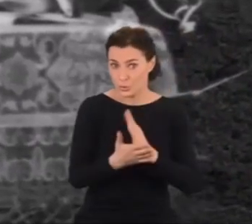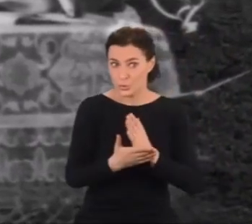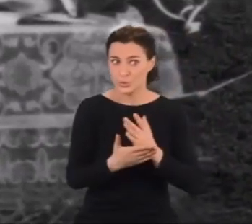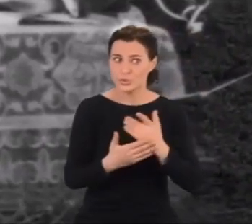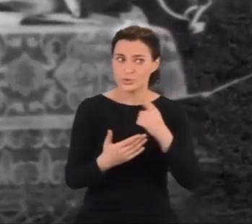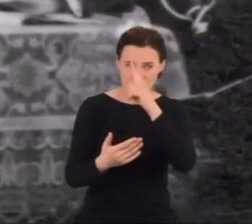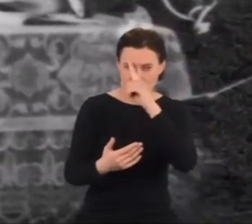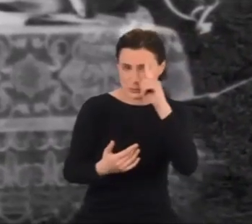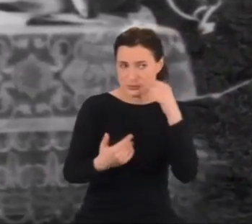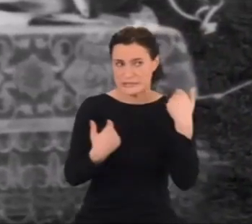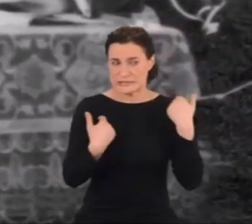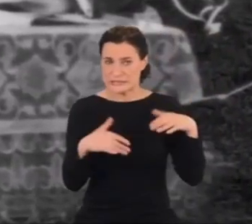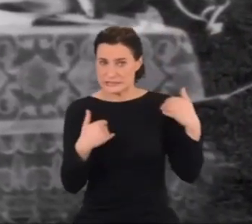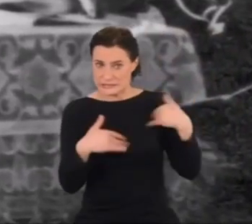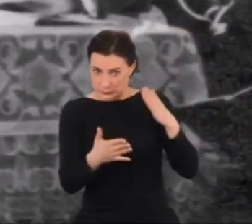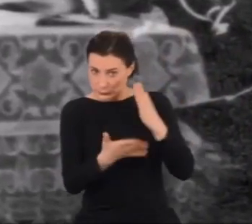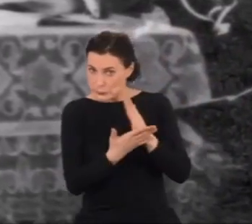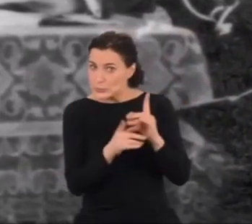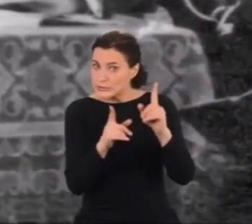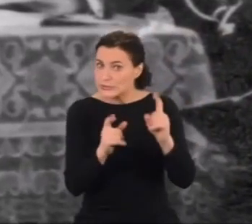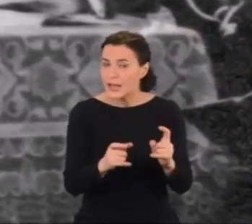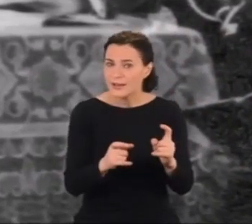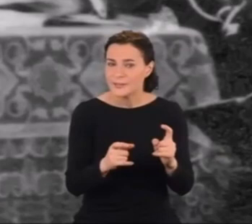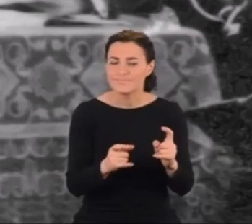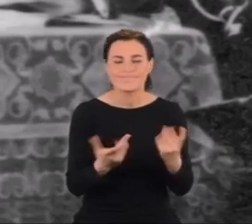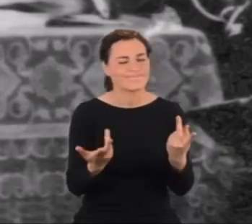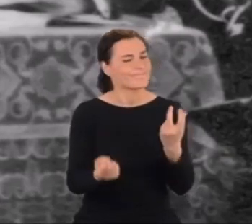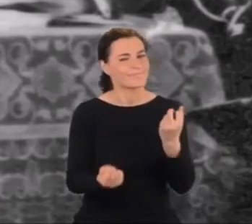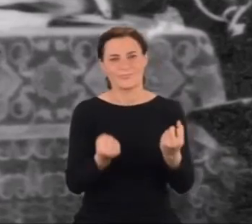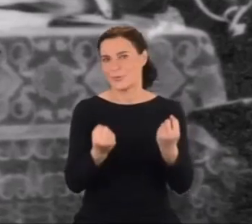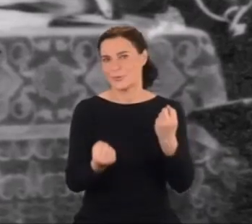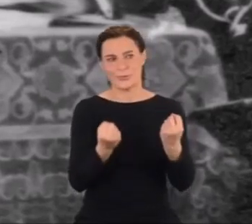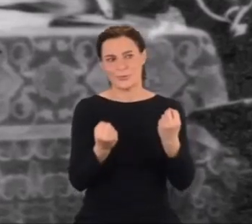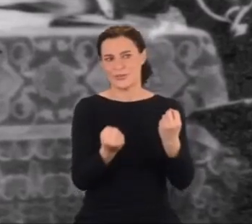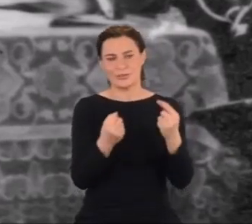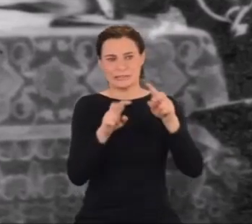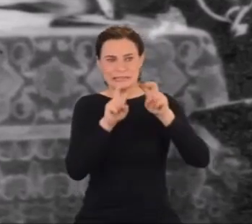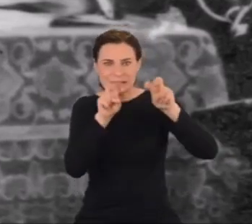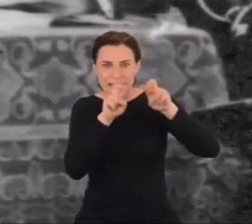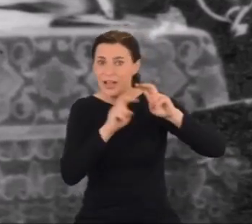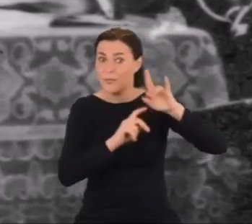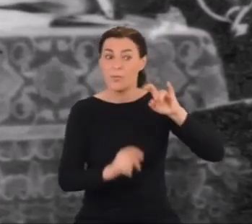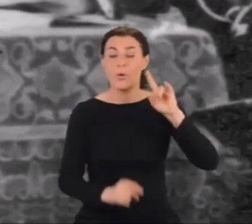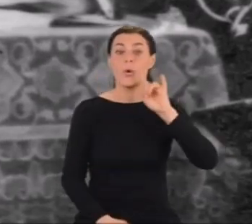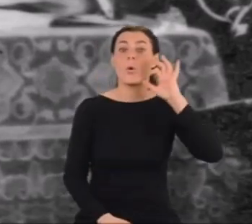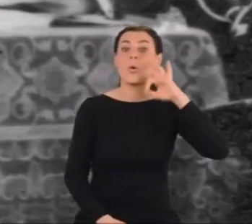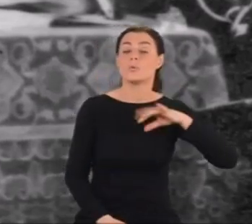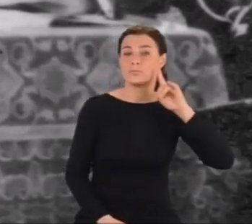obcowania z ludźmi? Trudno powiedzieć, bo Ettore nie był smutnym dzieckiem.